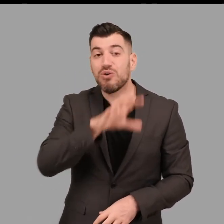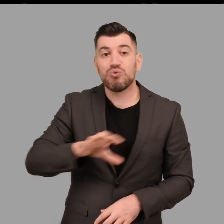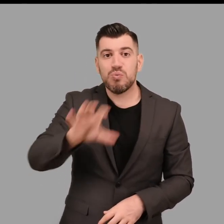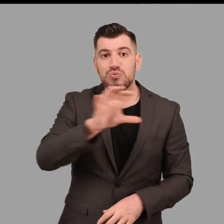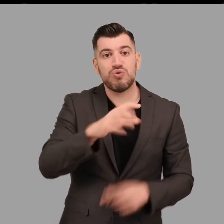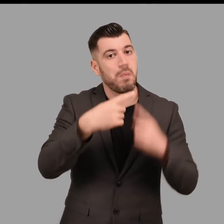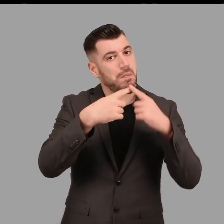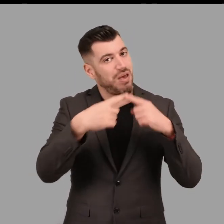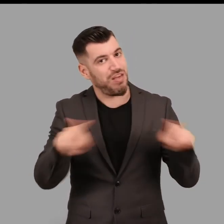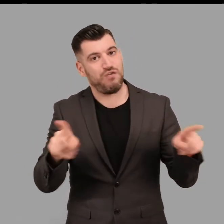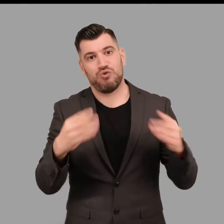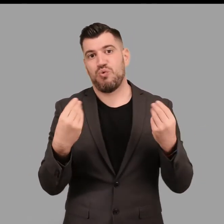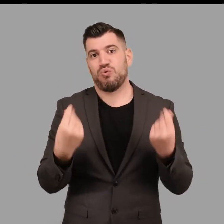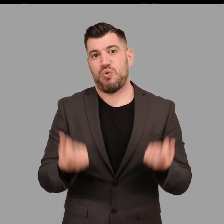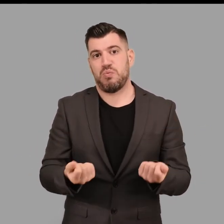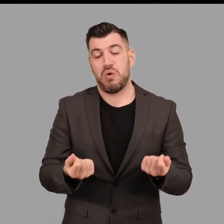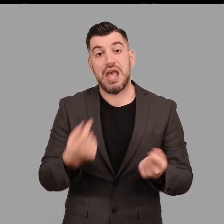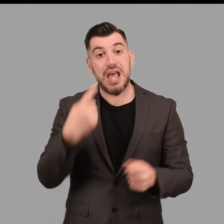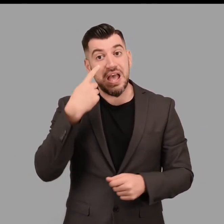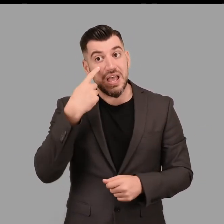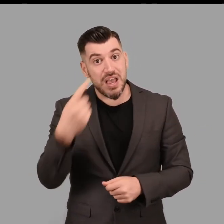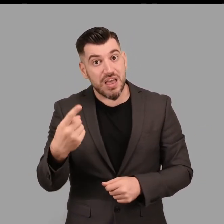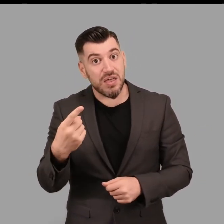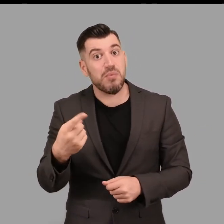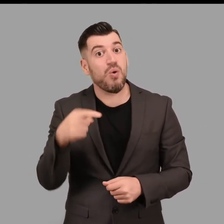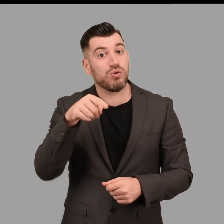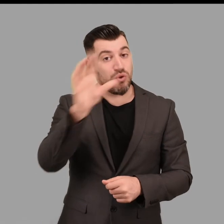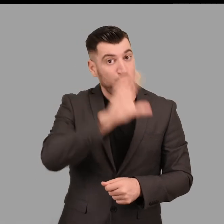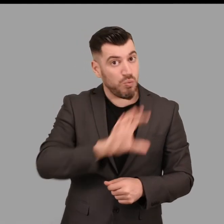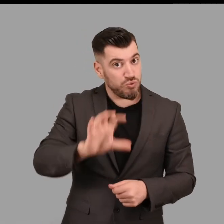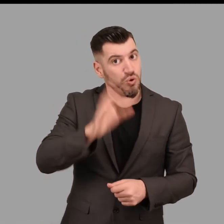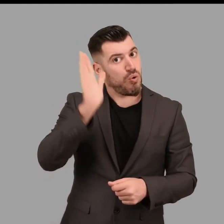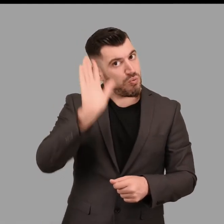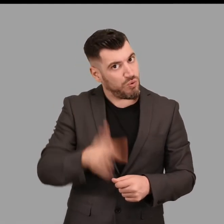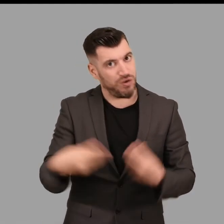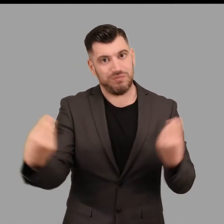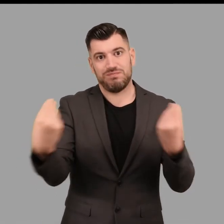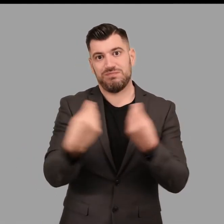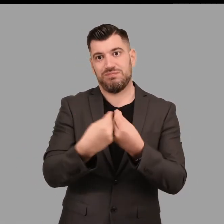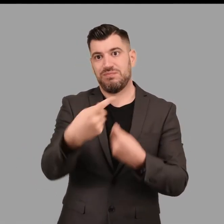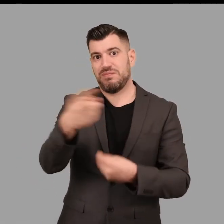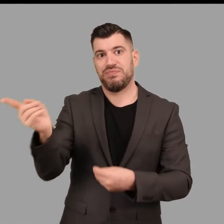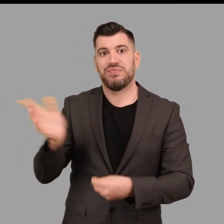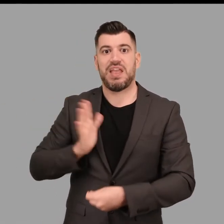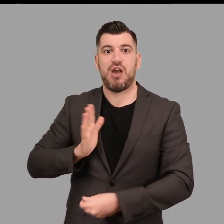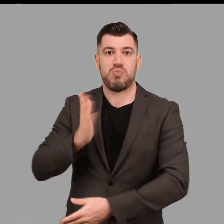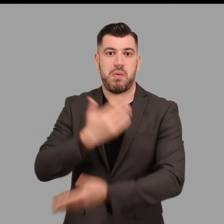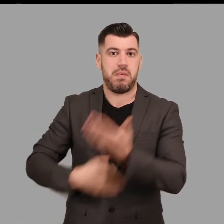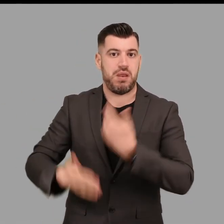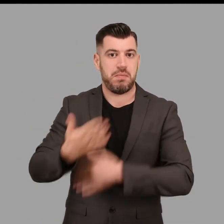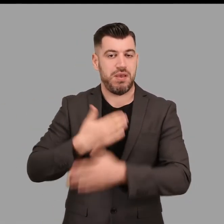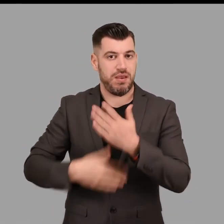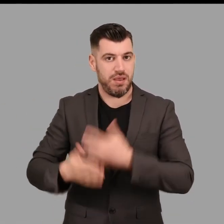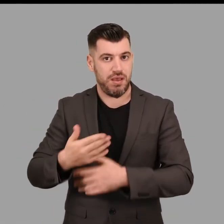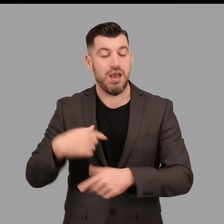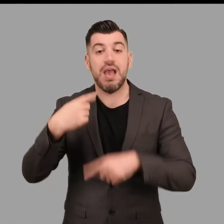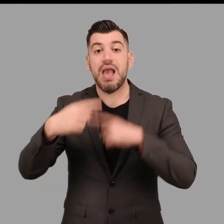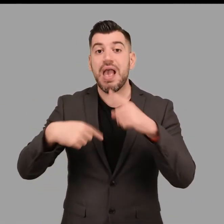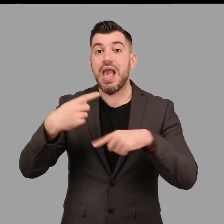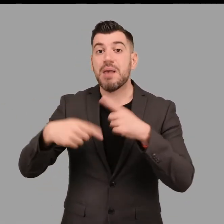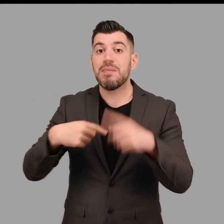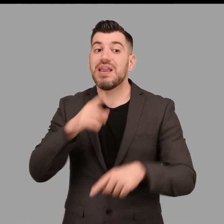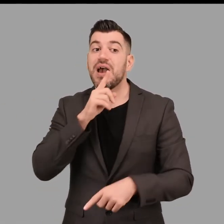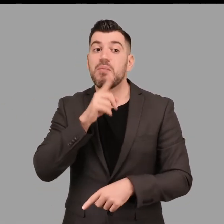οπτικοκεντρικού χαρακτήρα του μουσείου Μεγάλο όμως ήταν και το όφελος και για μας, γιατί μπορέσαμε να δούμε το μουσείο με άλλα μάτια